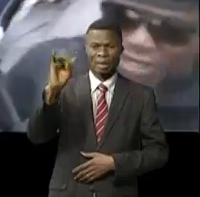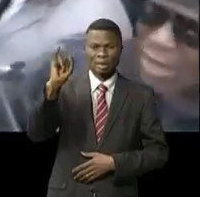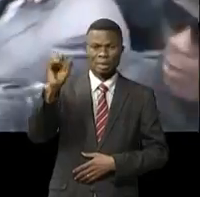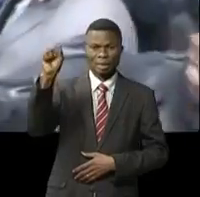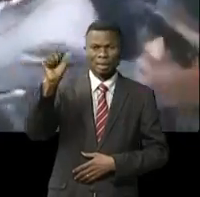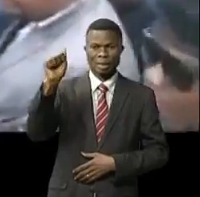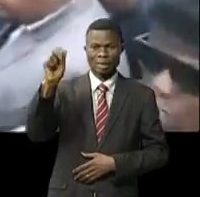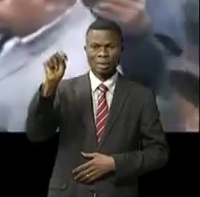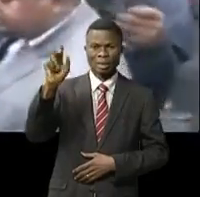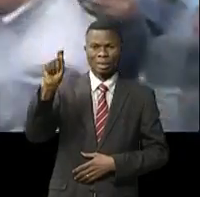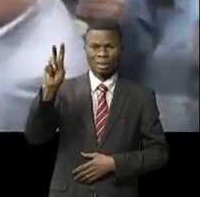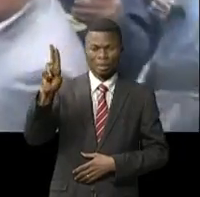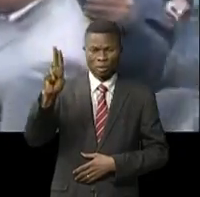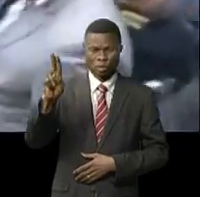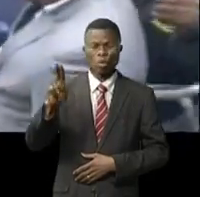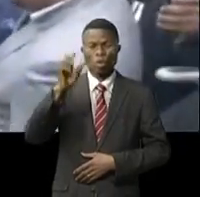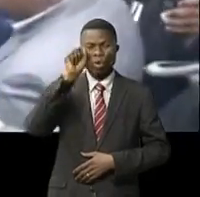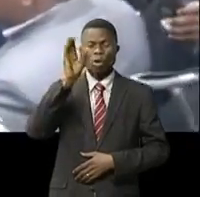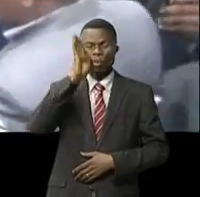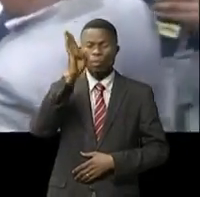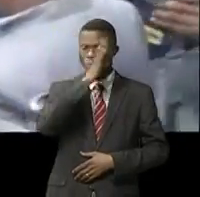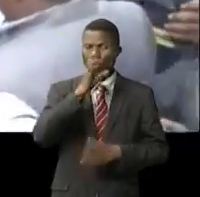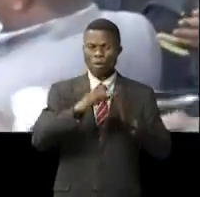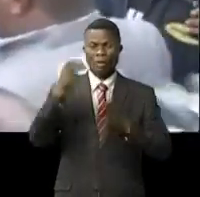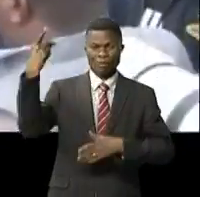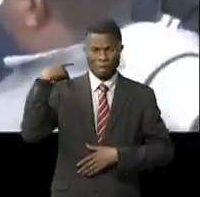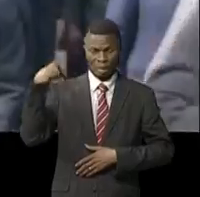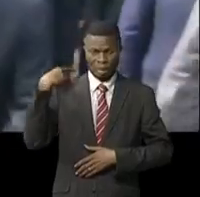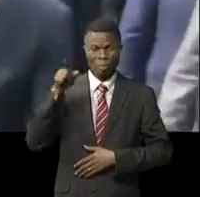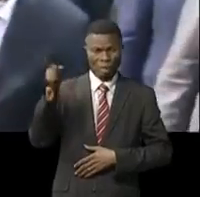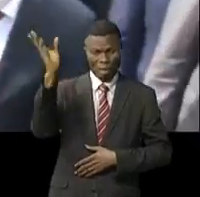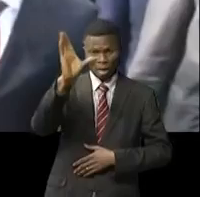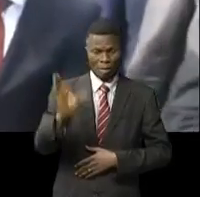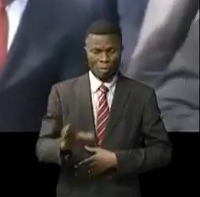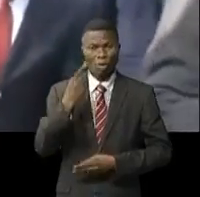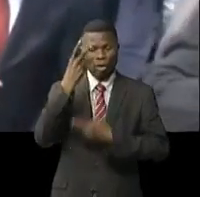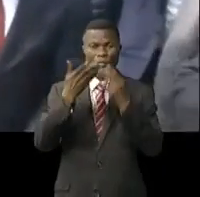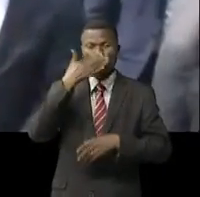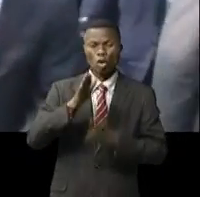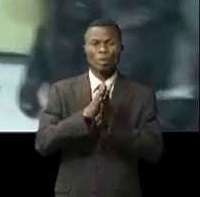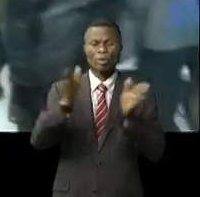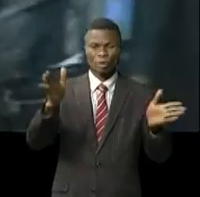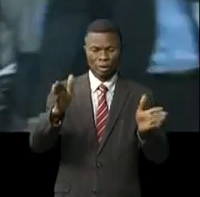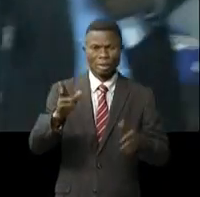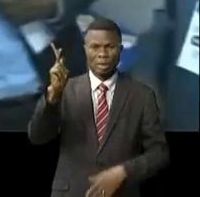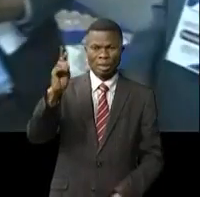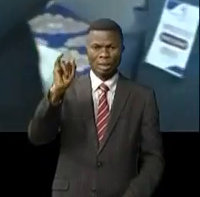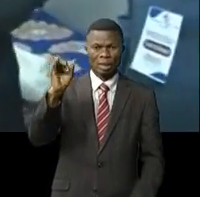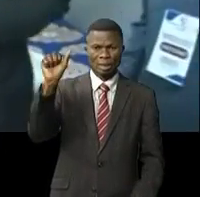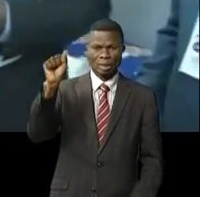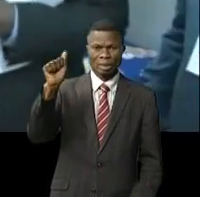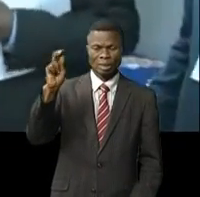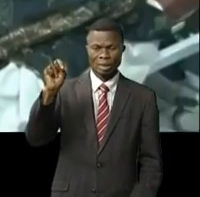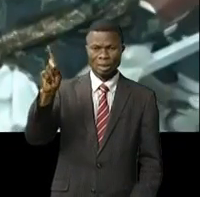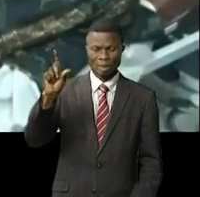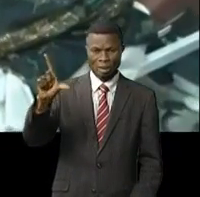Mbosokodiampoanga, accompagné des députés nationaux élus de ces points du pays, a visité l'hôpital général de référence des Kissantou-Saint-Luc.